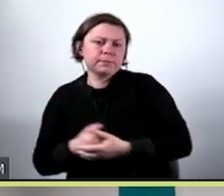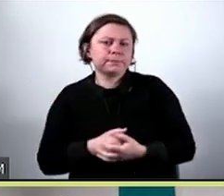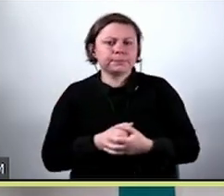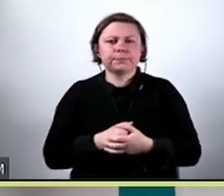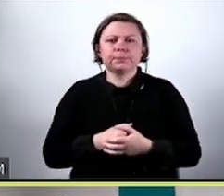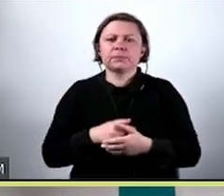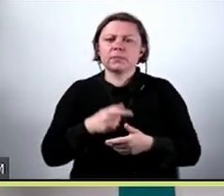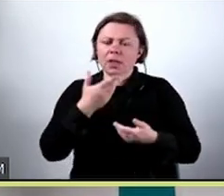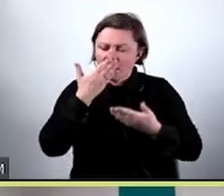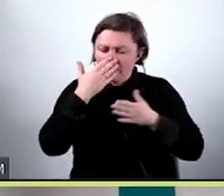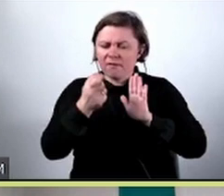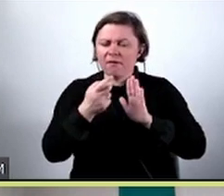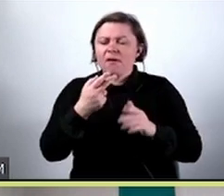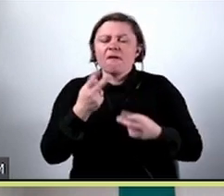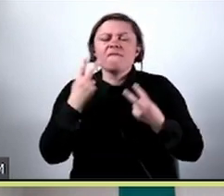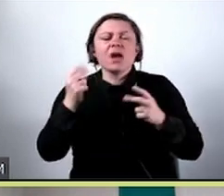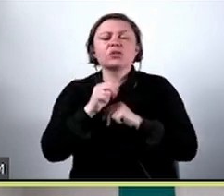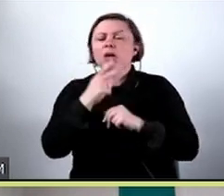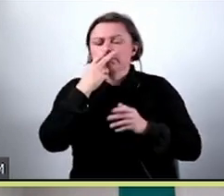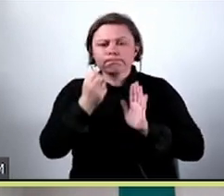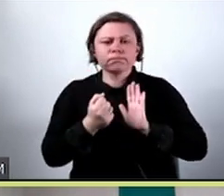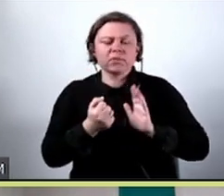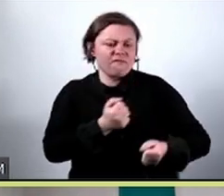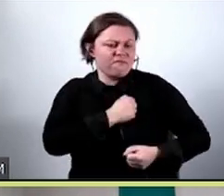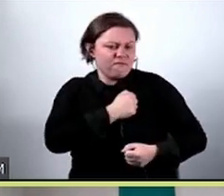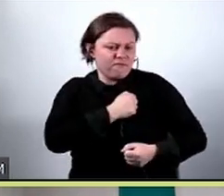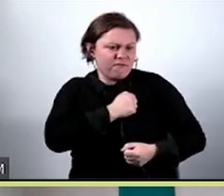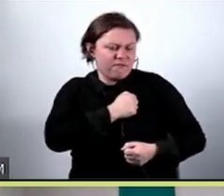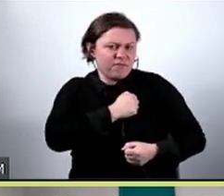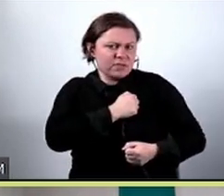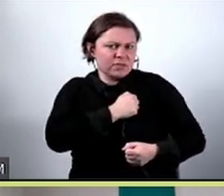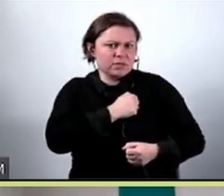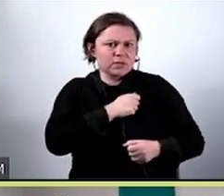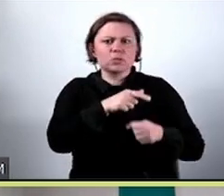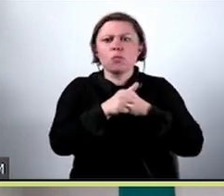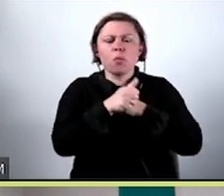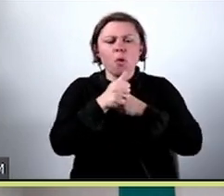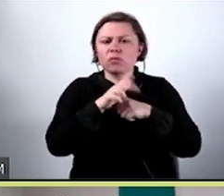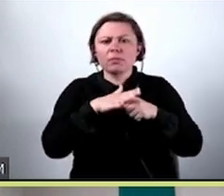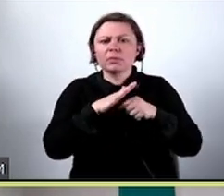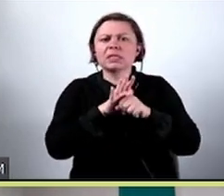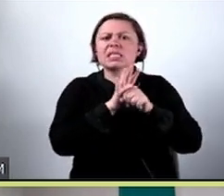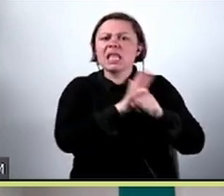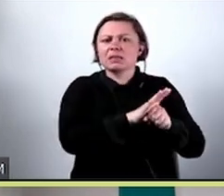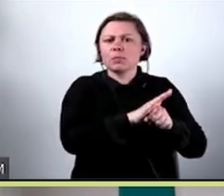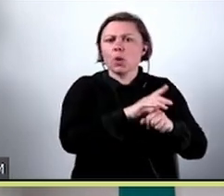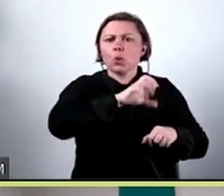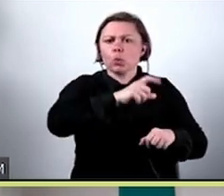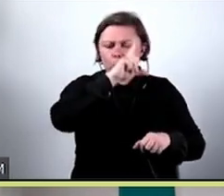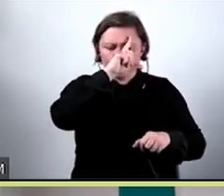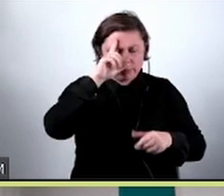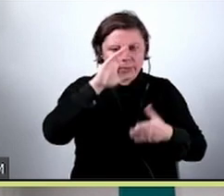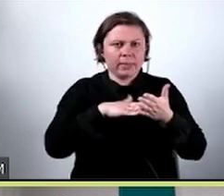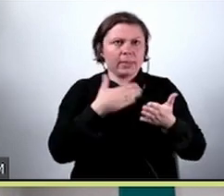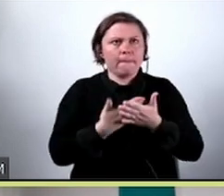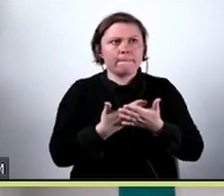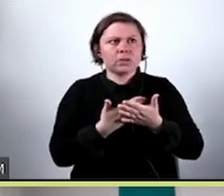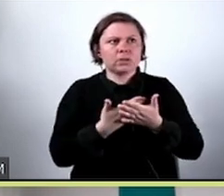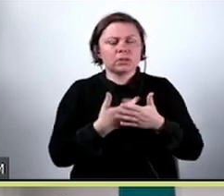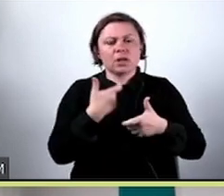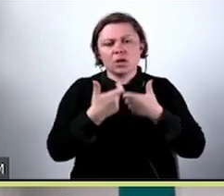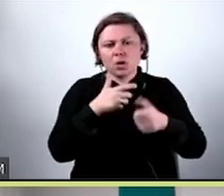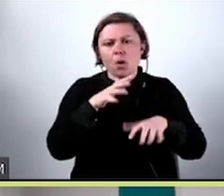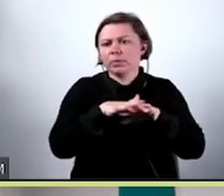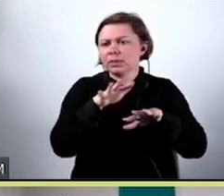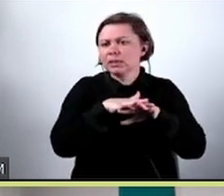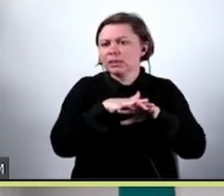Taka transparentność jest też ważna pod kątem możliwości dyskryminacji pewnych grup osób. Na przykład jeżeli robimy system,